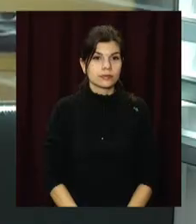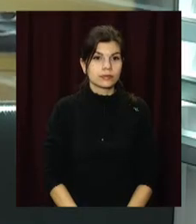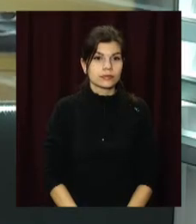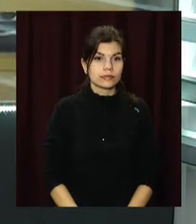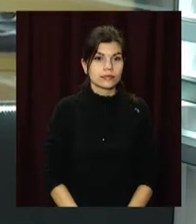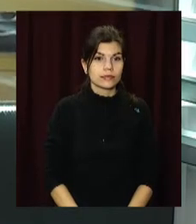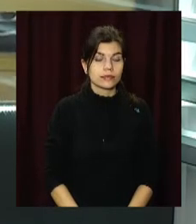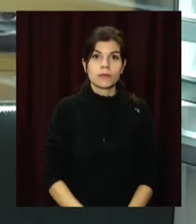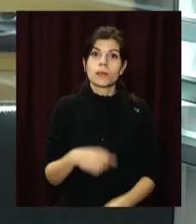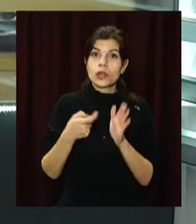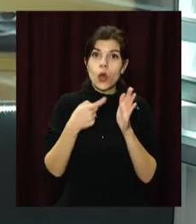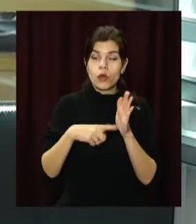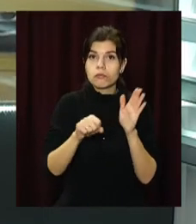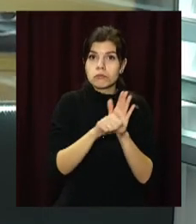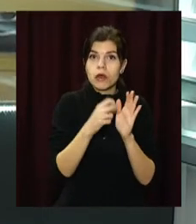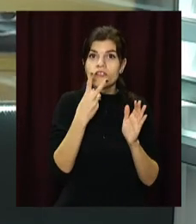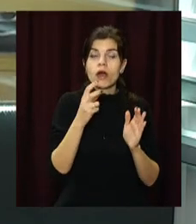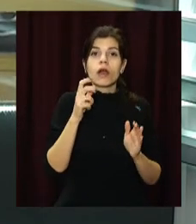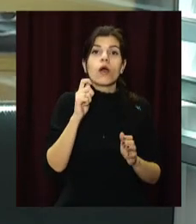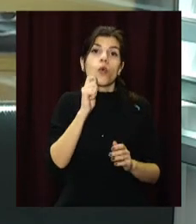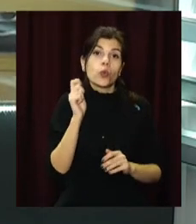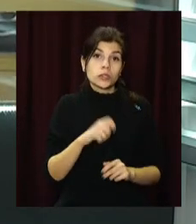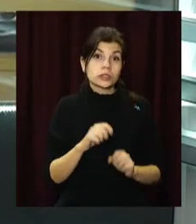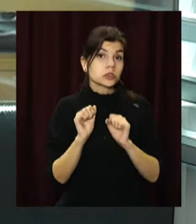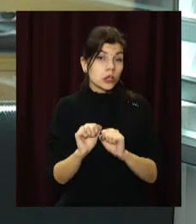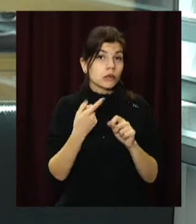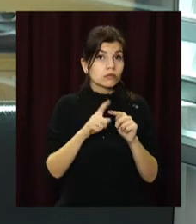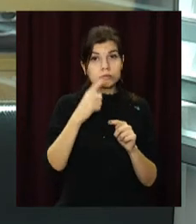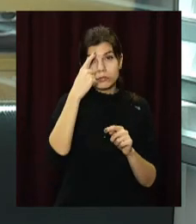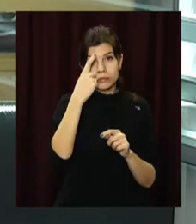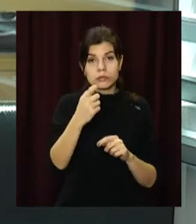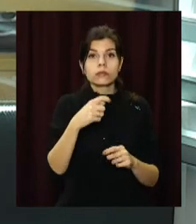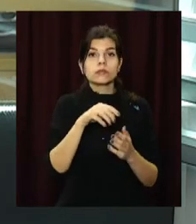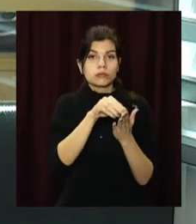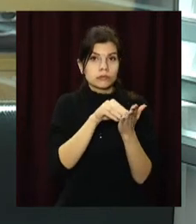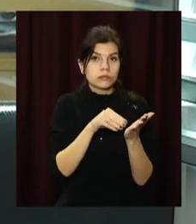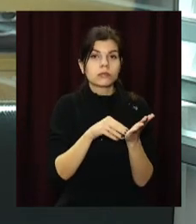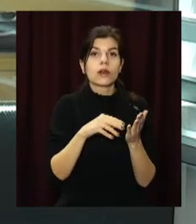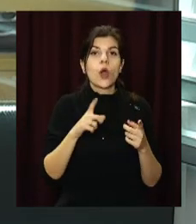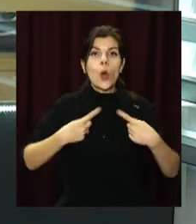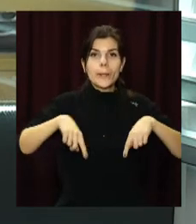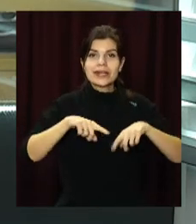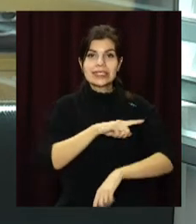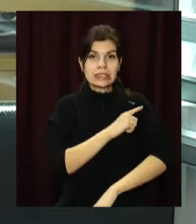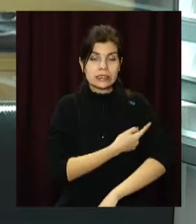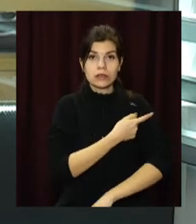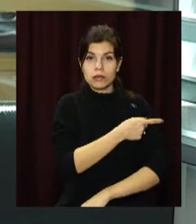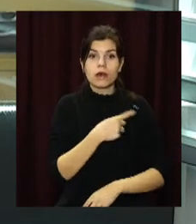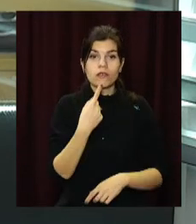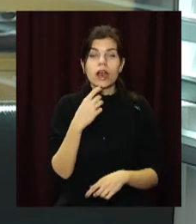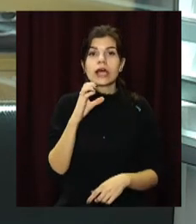На Донбасі загинули двоє українських захисників. Про це повідомили в прес-службі операції об'єднаних сил. Минулої добир